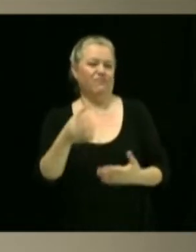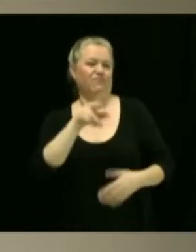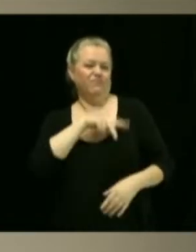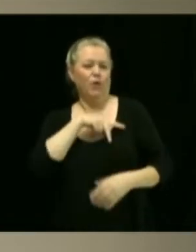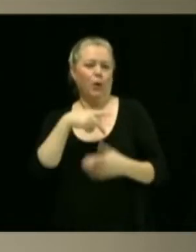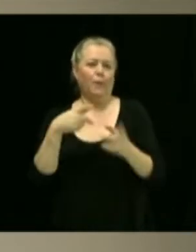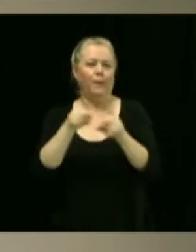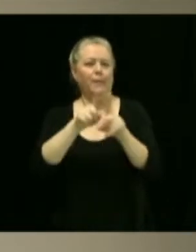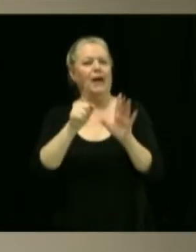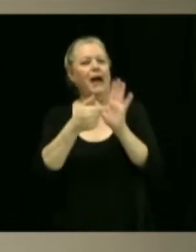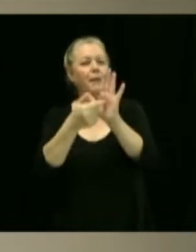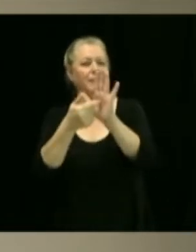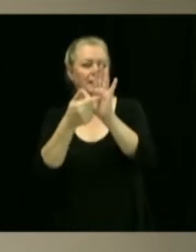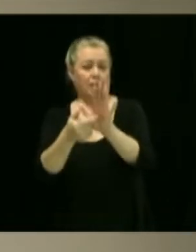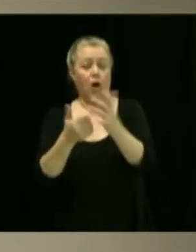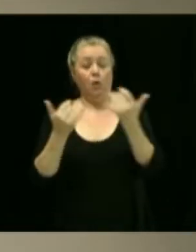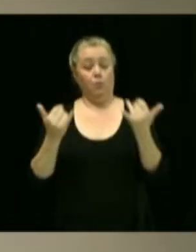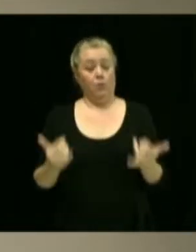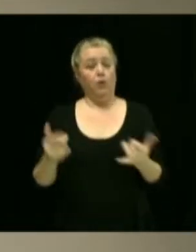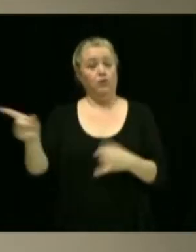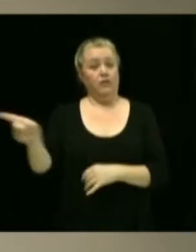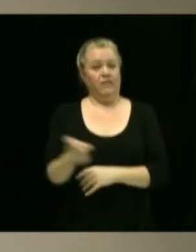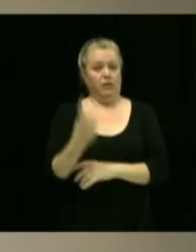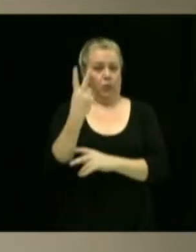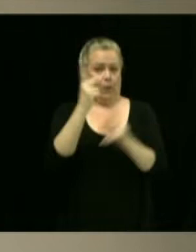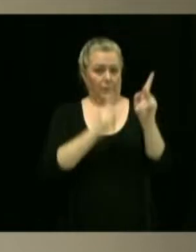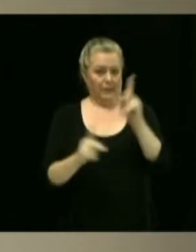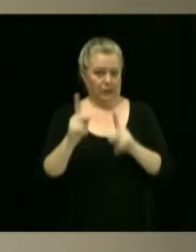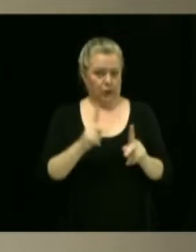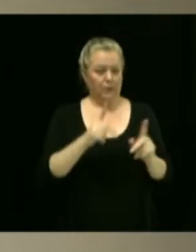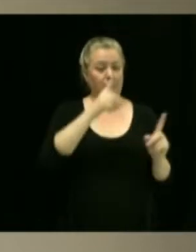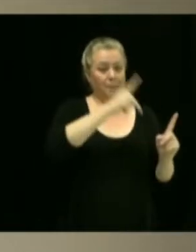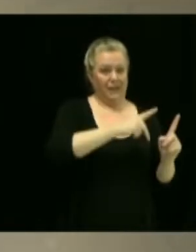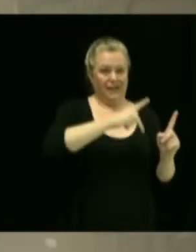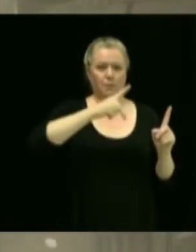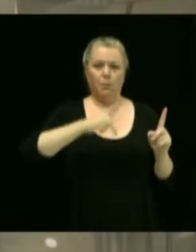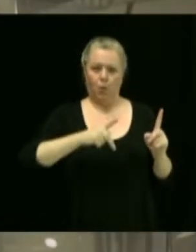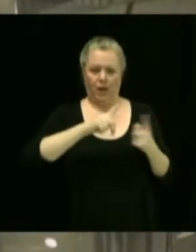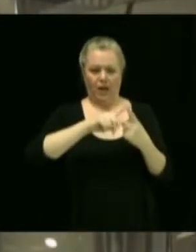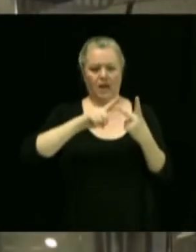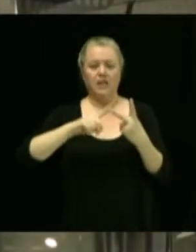conseiller M. Patrick Paulin à procéder à la présentation des récipiendaires.